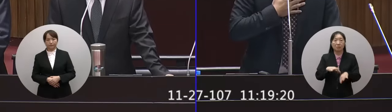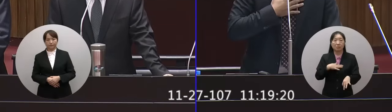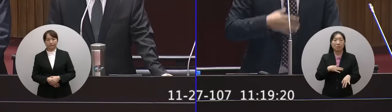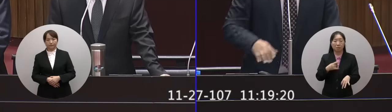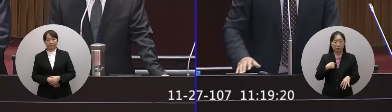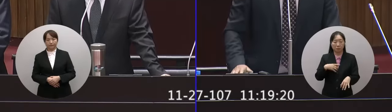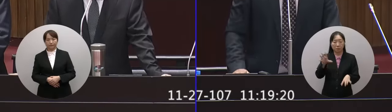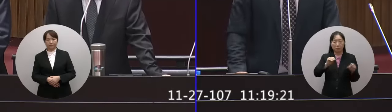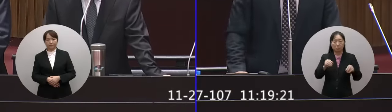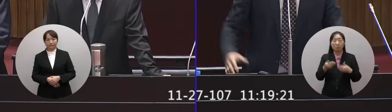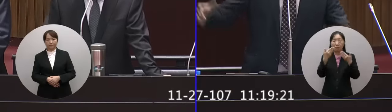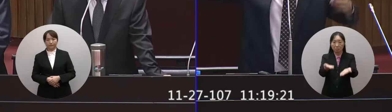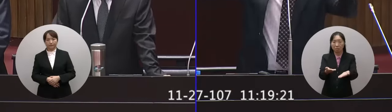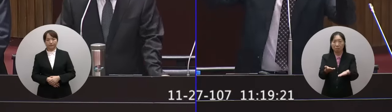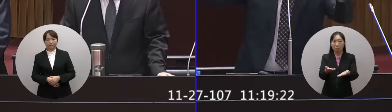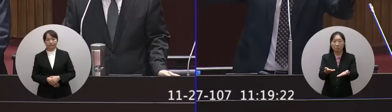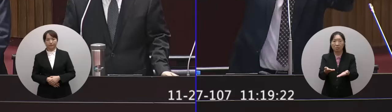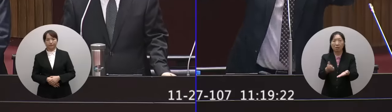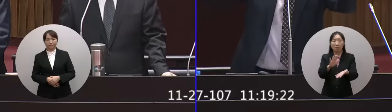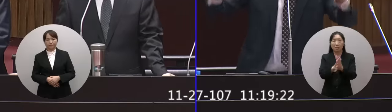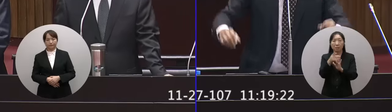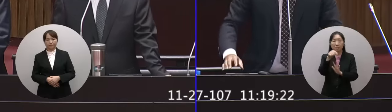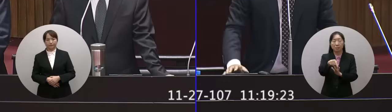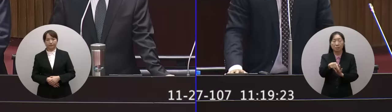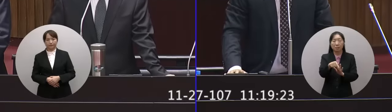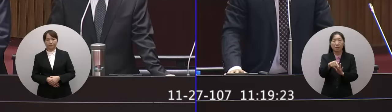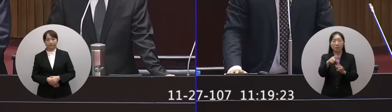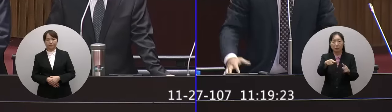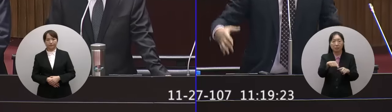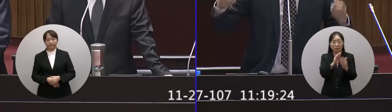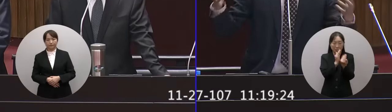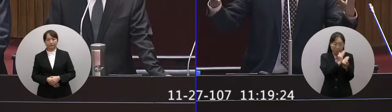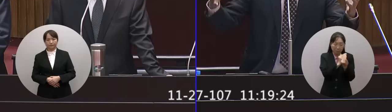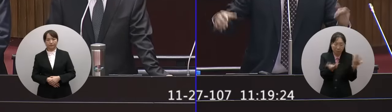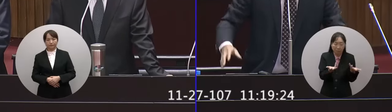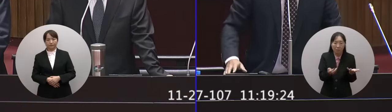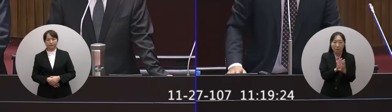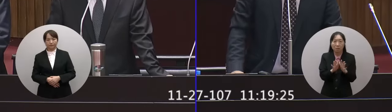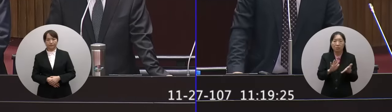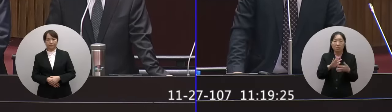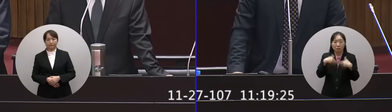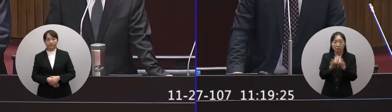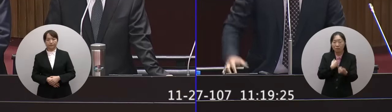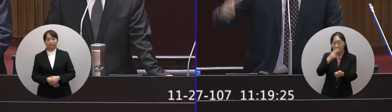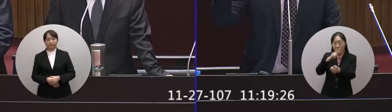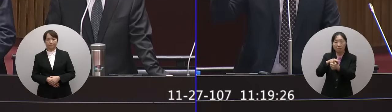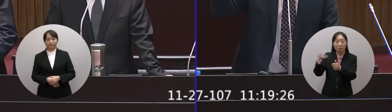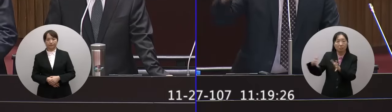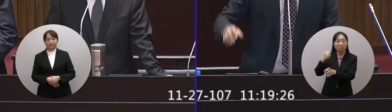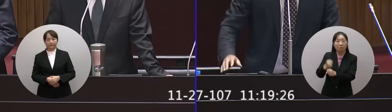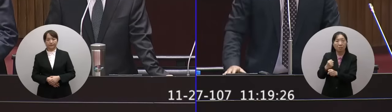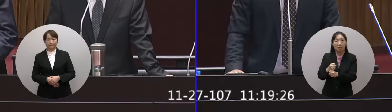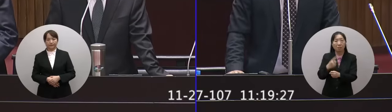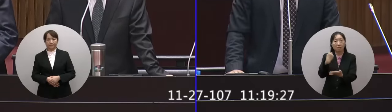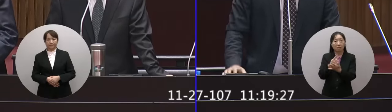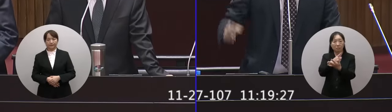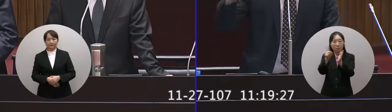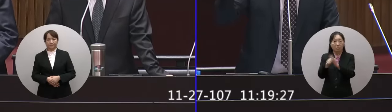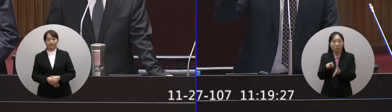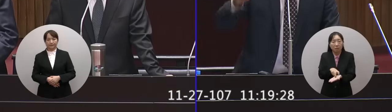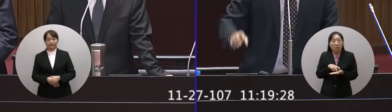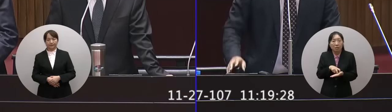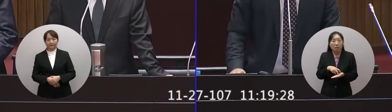提供我訊息揭出了這一堆黑幕結果害了他的同事現在大家都在害怕